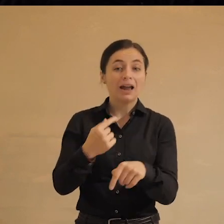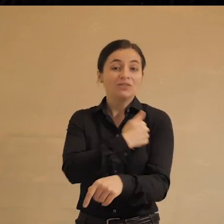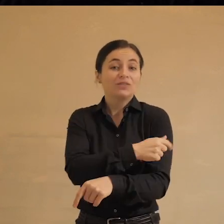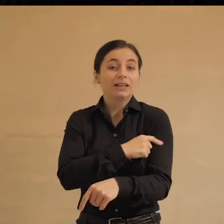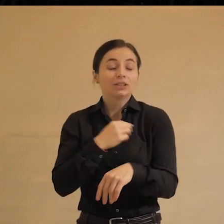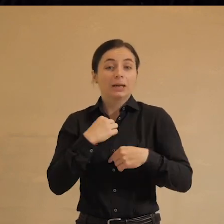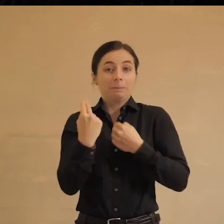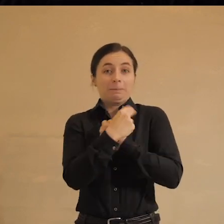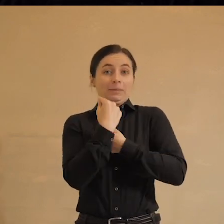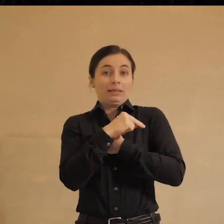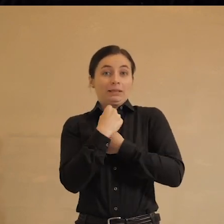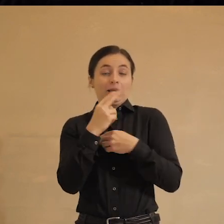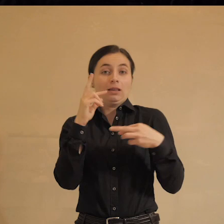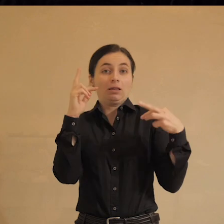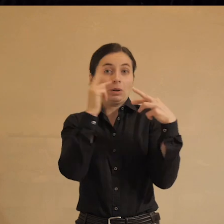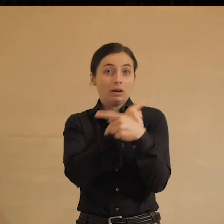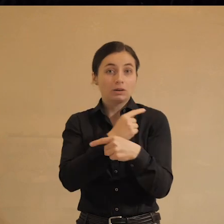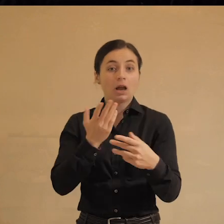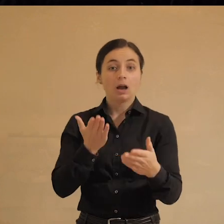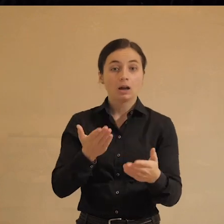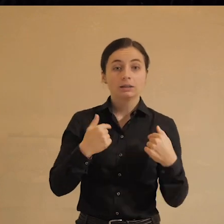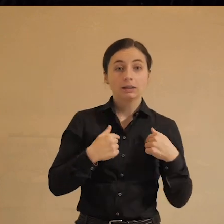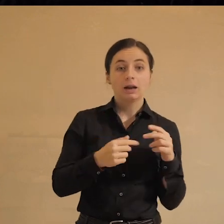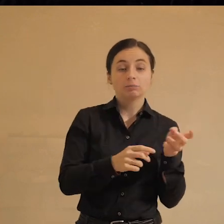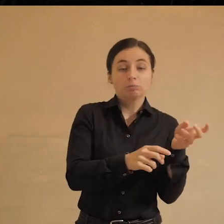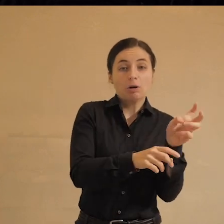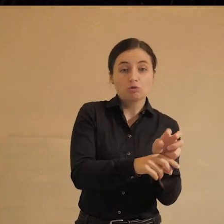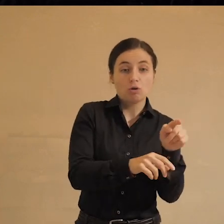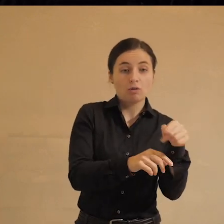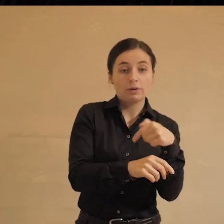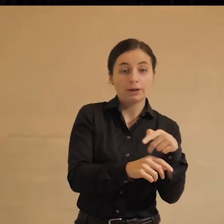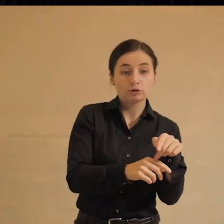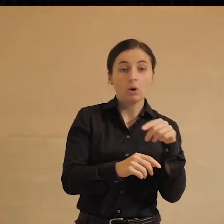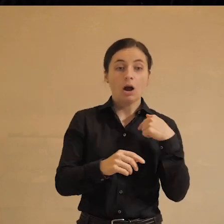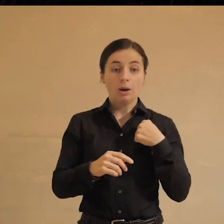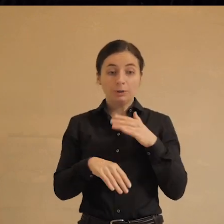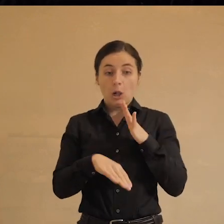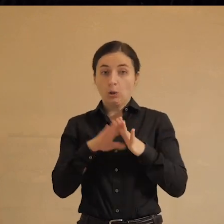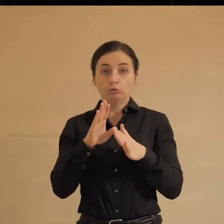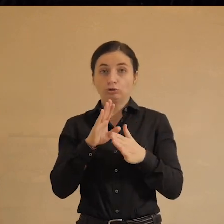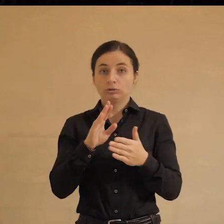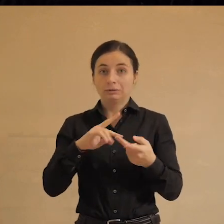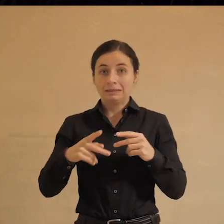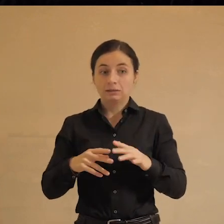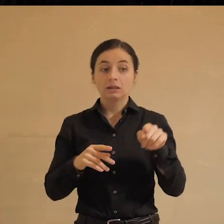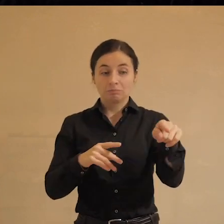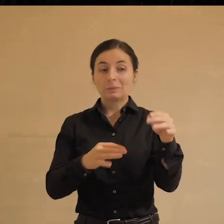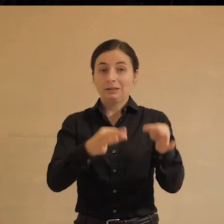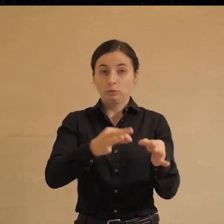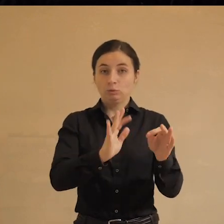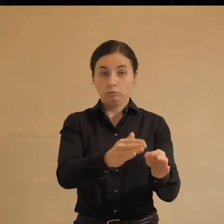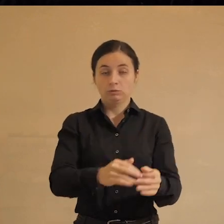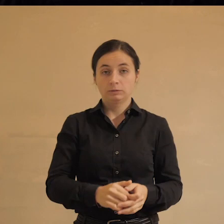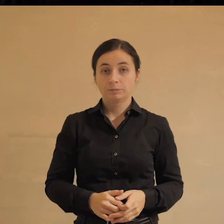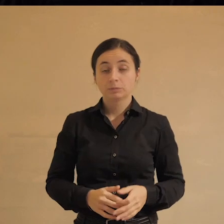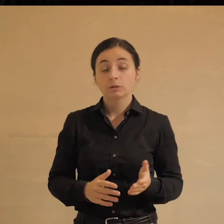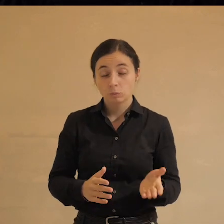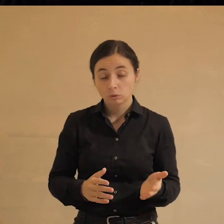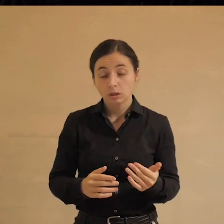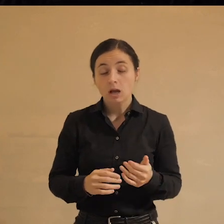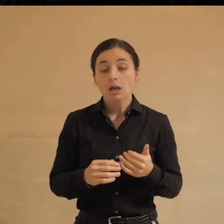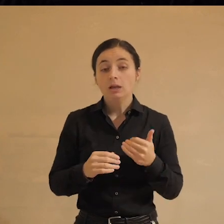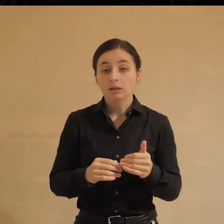неправильно, и почему я к врачу пошел, а потом у меня, значит, лучше мне не стало, давайте этого врача засудим. Вот они же теперь